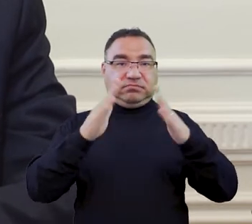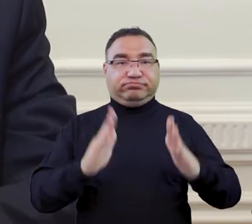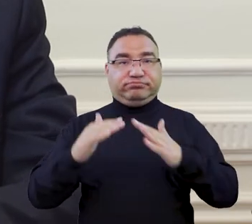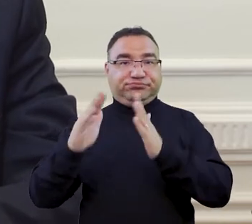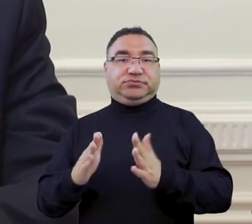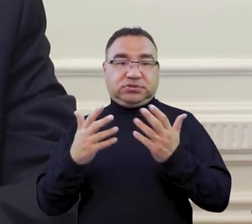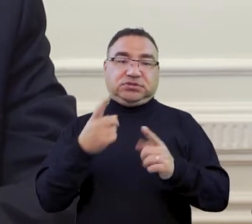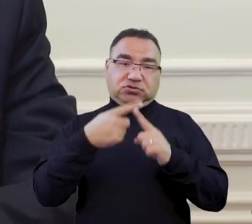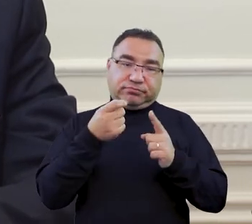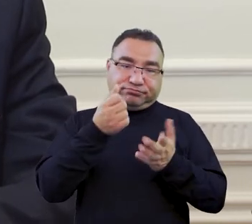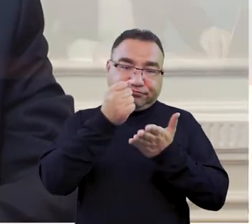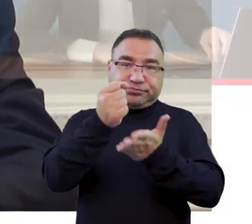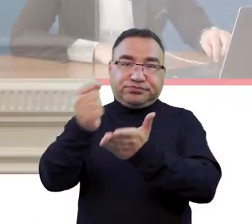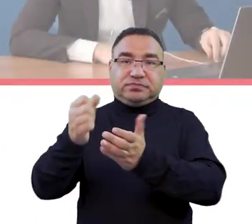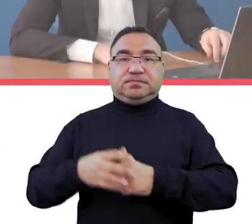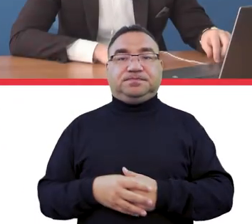możliwości budżetowych.